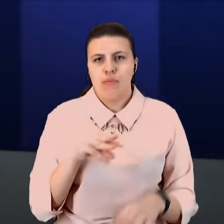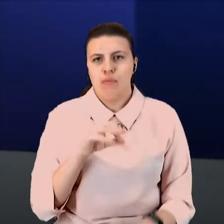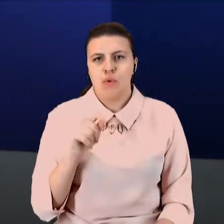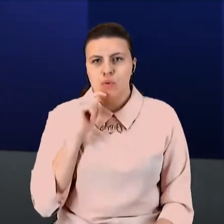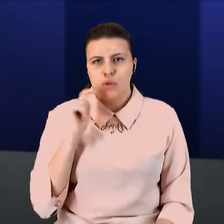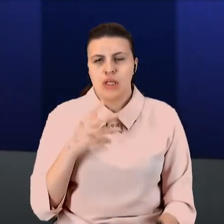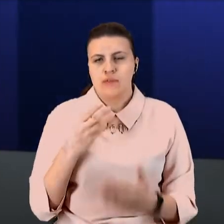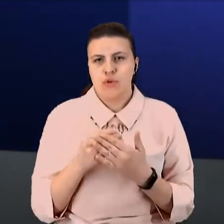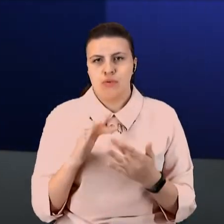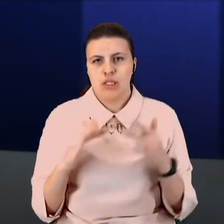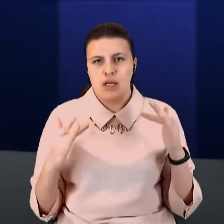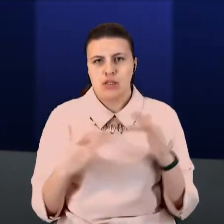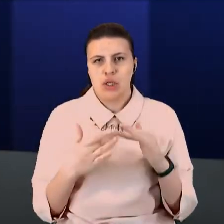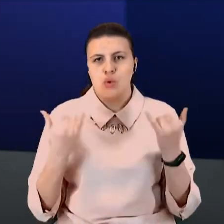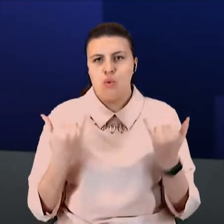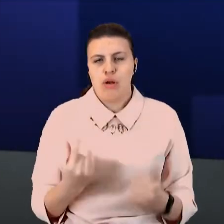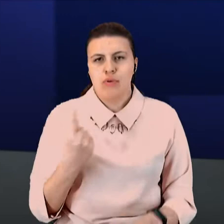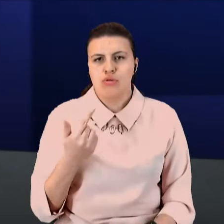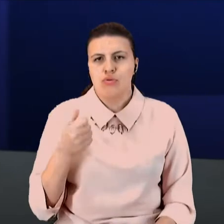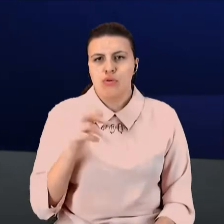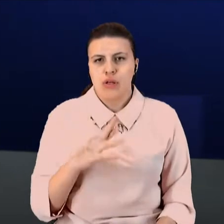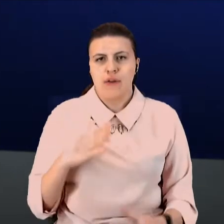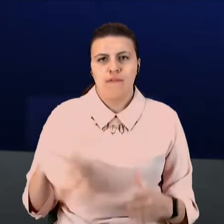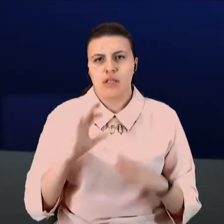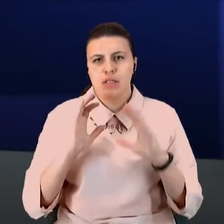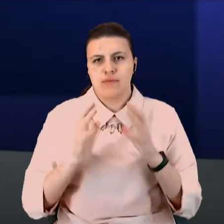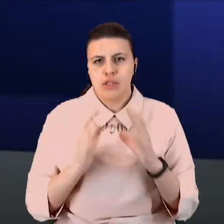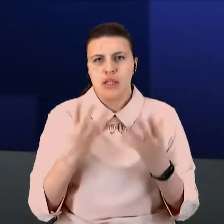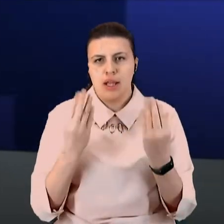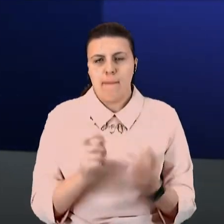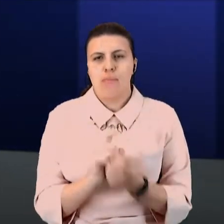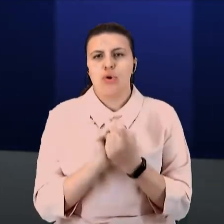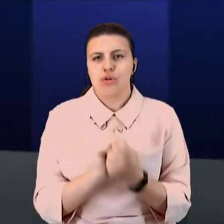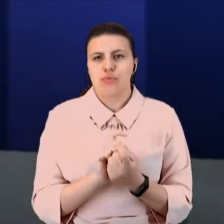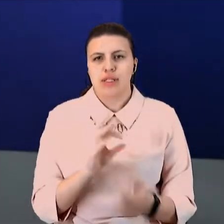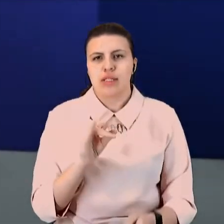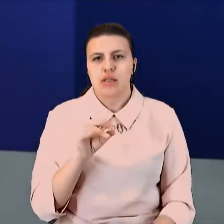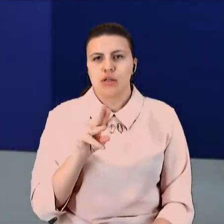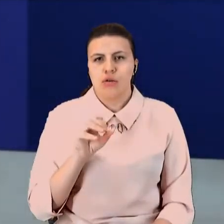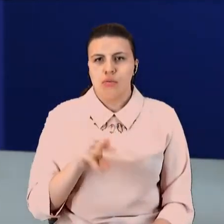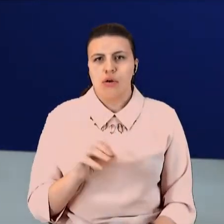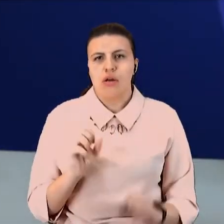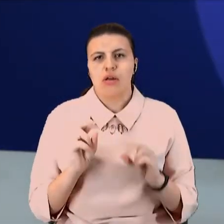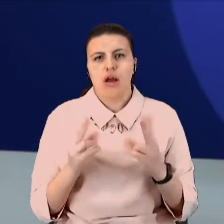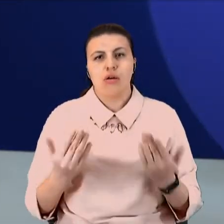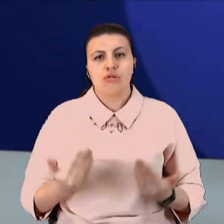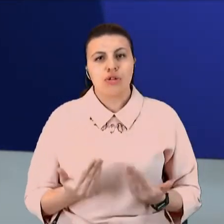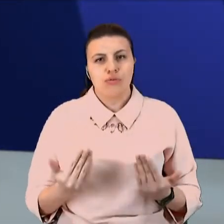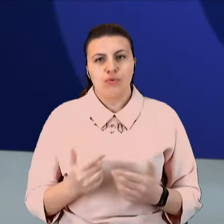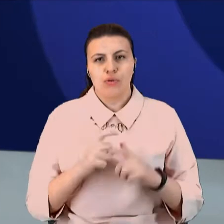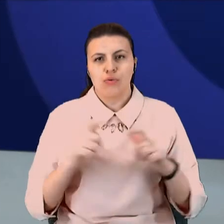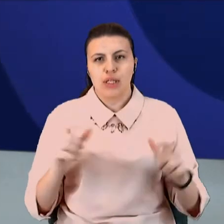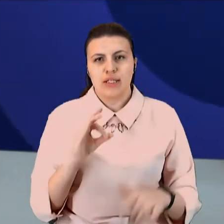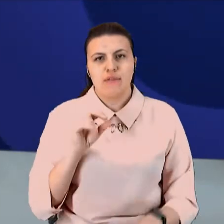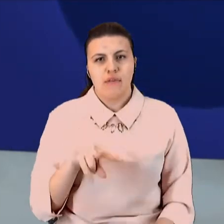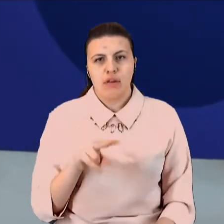Сьогодні, 1 грудня, Всесвітній день боротьби зі снідом. Про те, як живуть люди зі снідом і віл-інфекцією, давайте